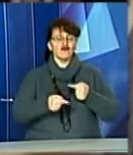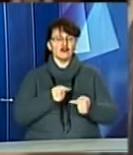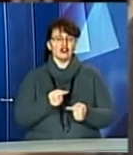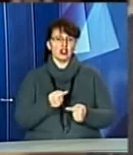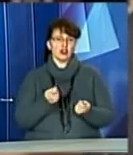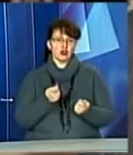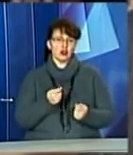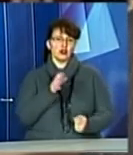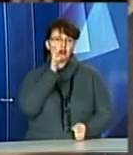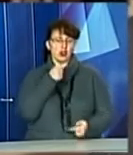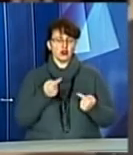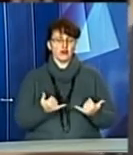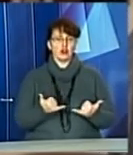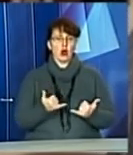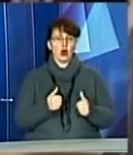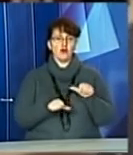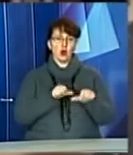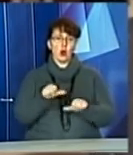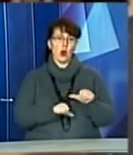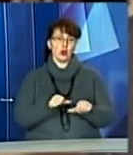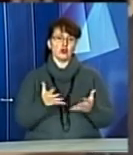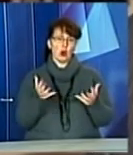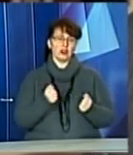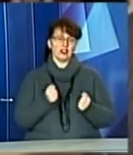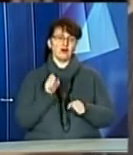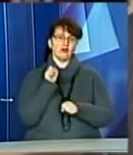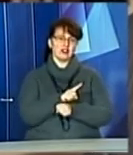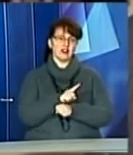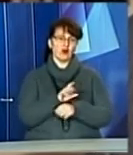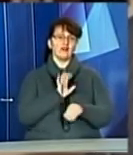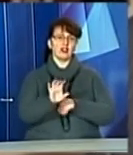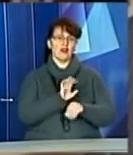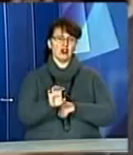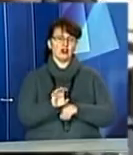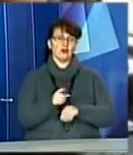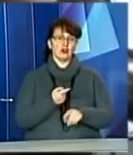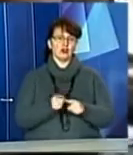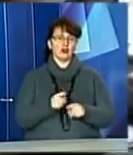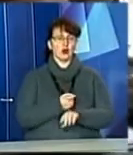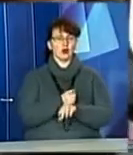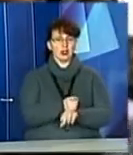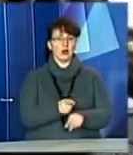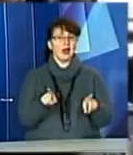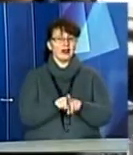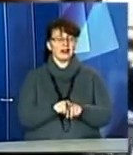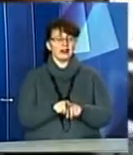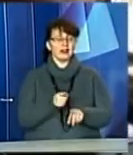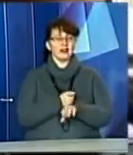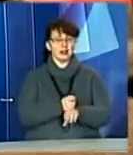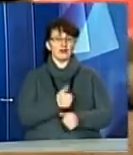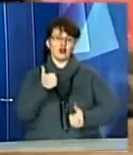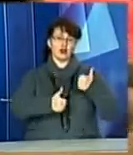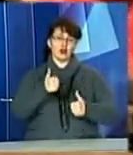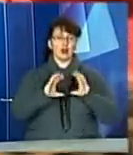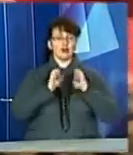в цьому році замовлення на виробництво декількох одиниць даної виду техніки. До слова, така машина може скласти конкуренцію